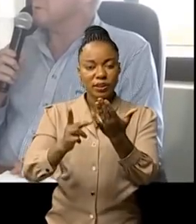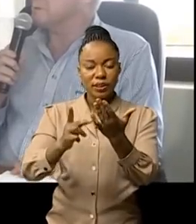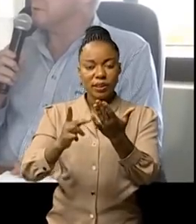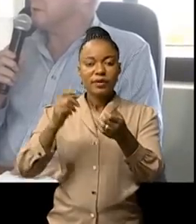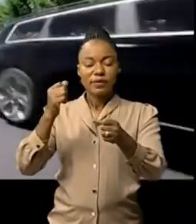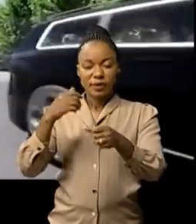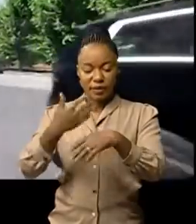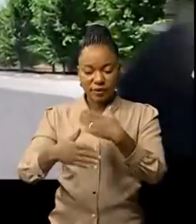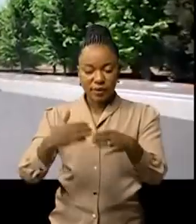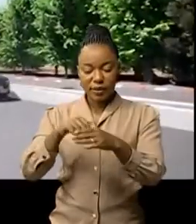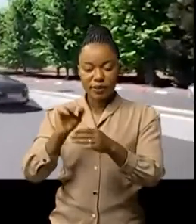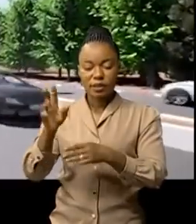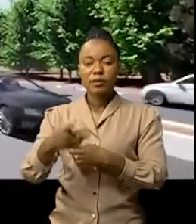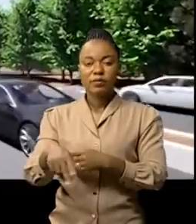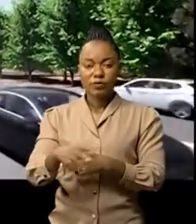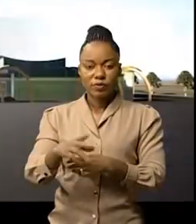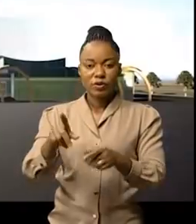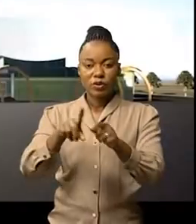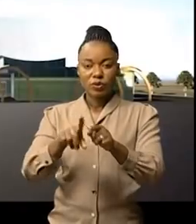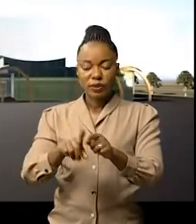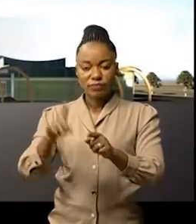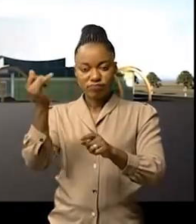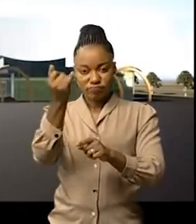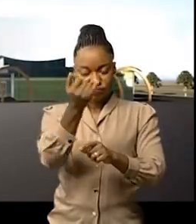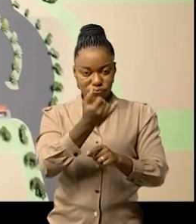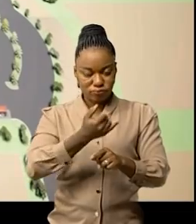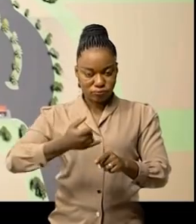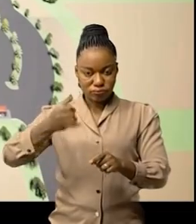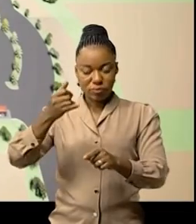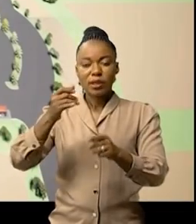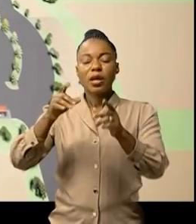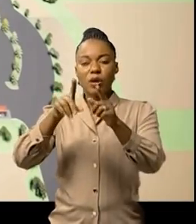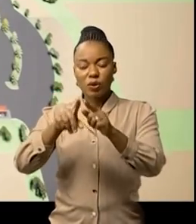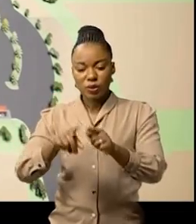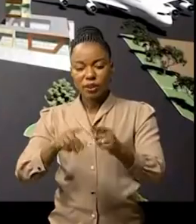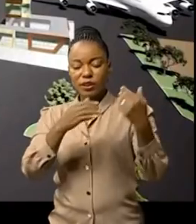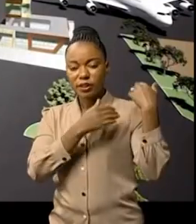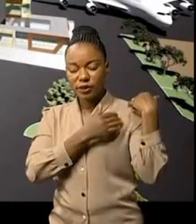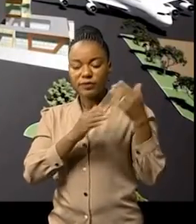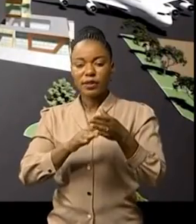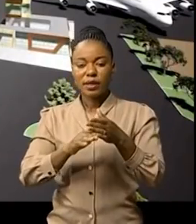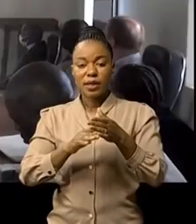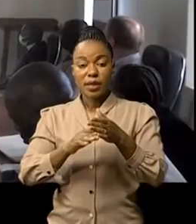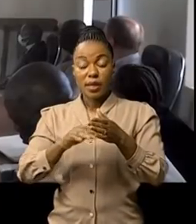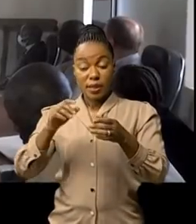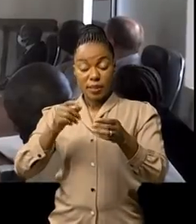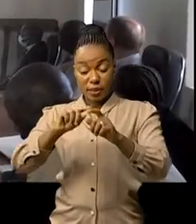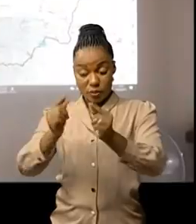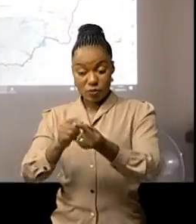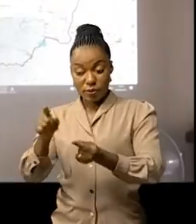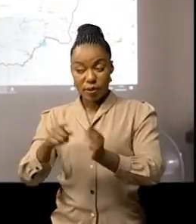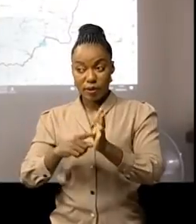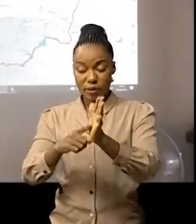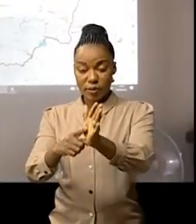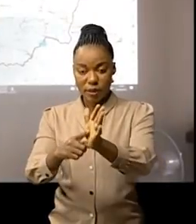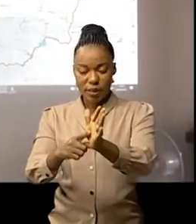cette province. Cartographie à l'appui, le chef de l'exécutif provincial a présenté les priorités de son